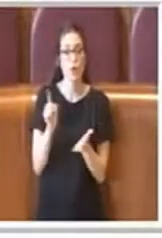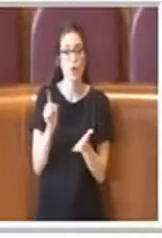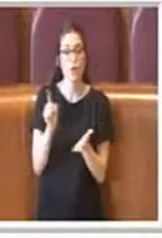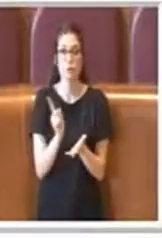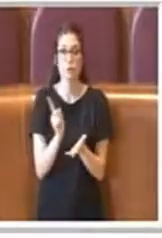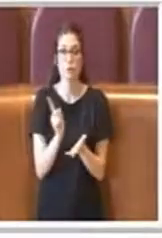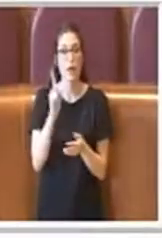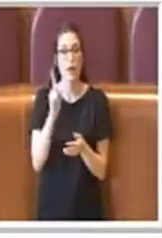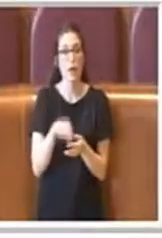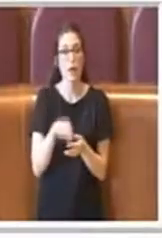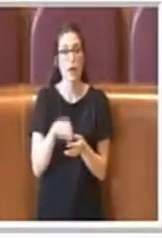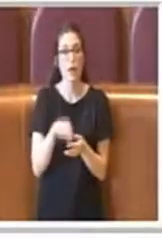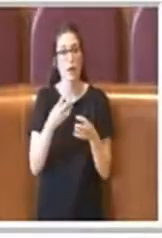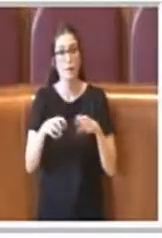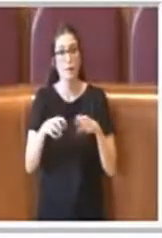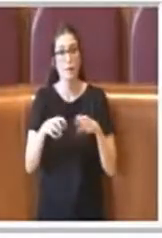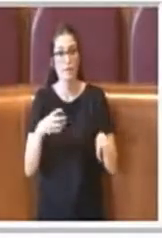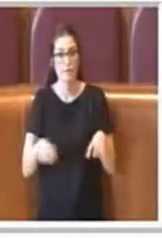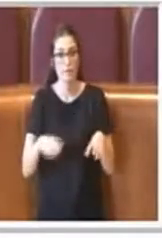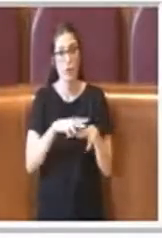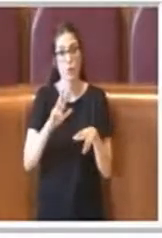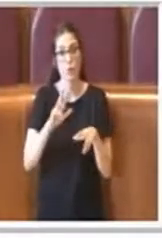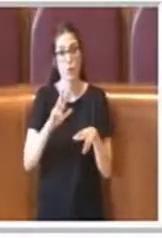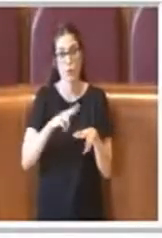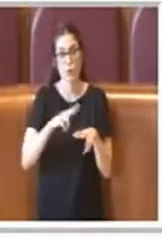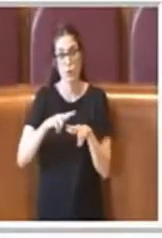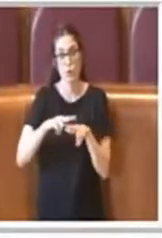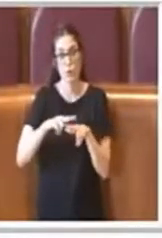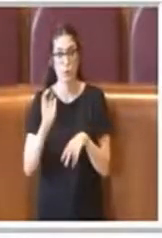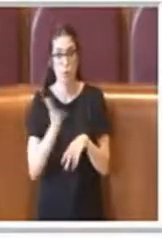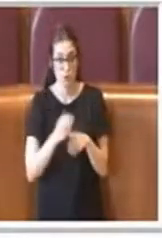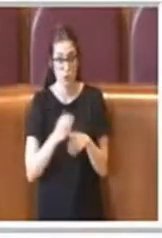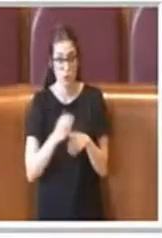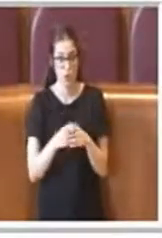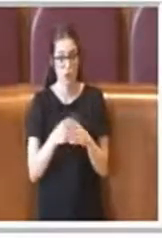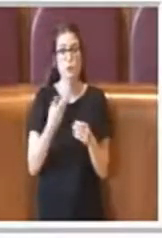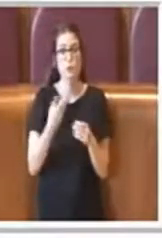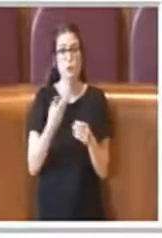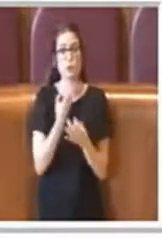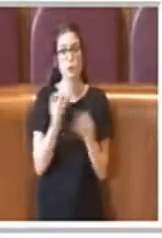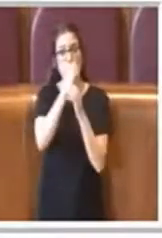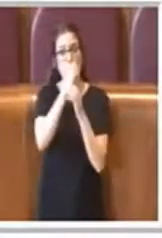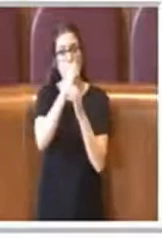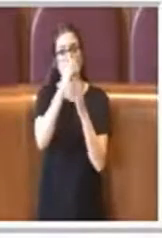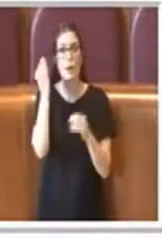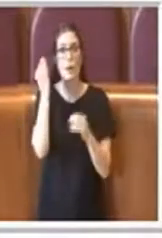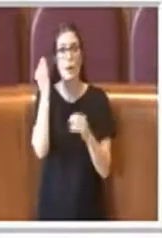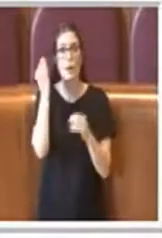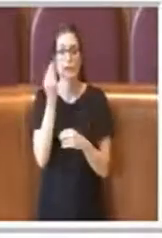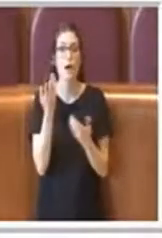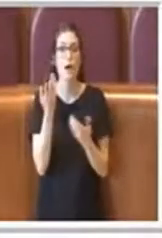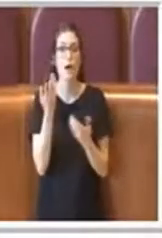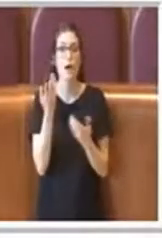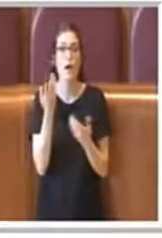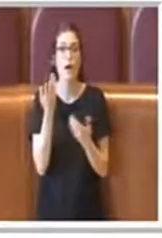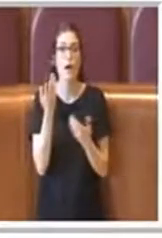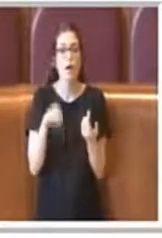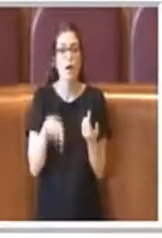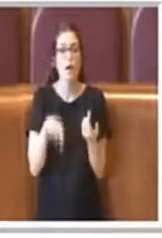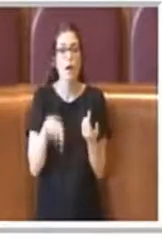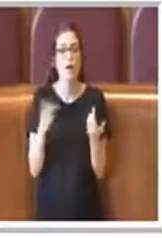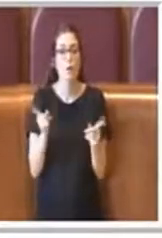articolata in 15 municipi e quindi è giusto immaginare e pensare che anche quando si immaginano